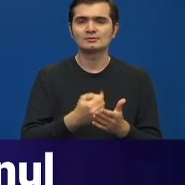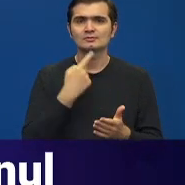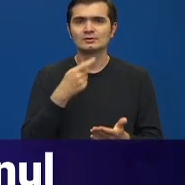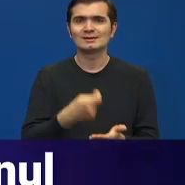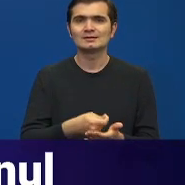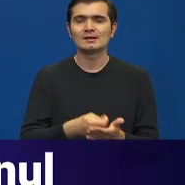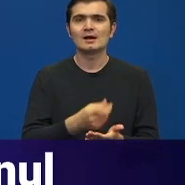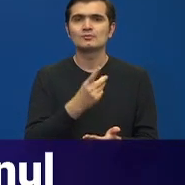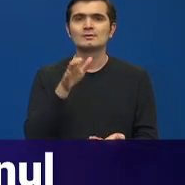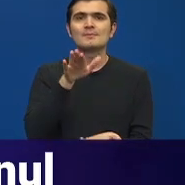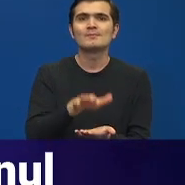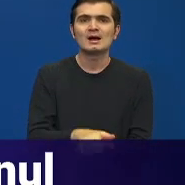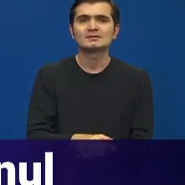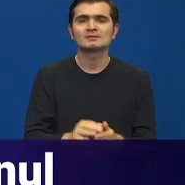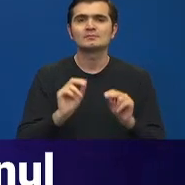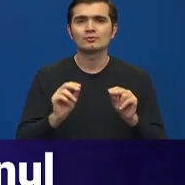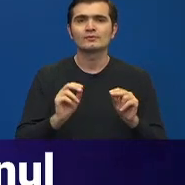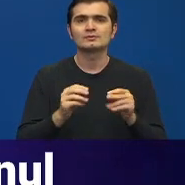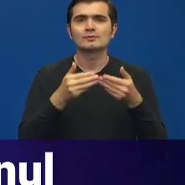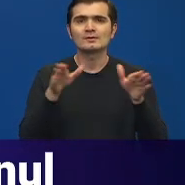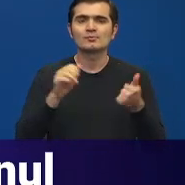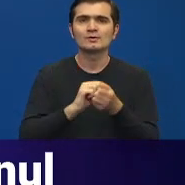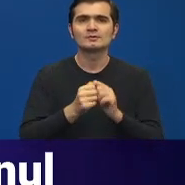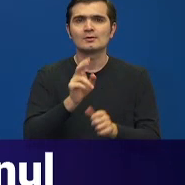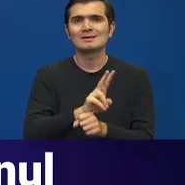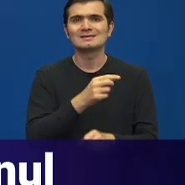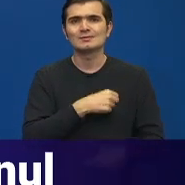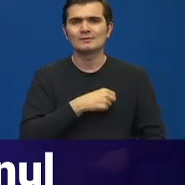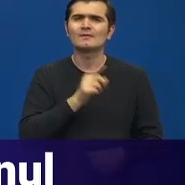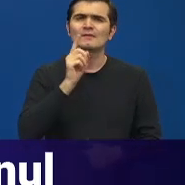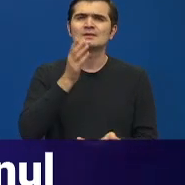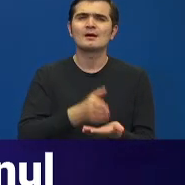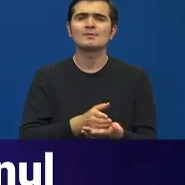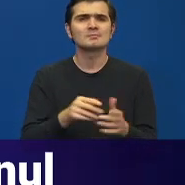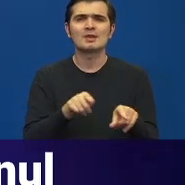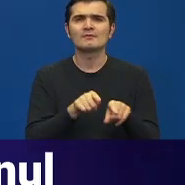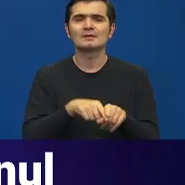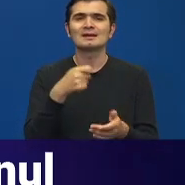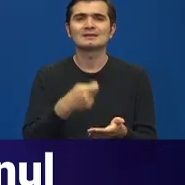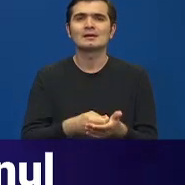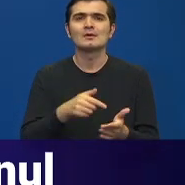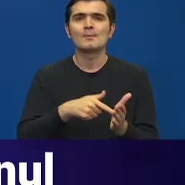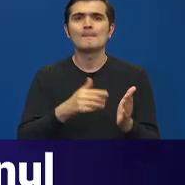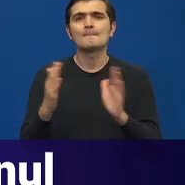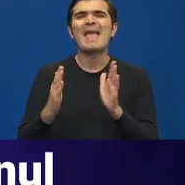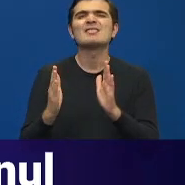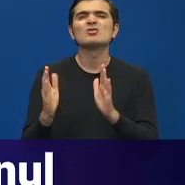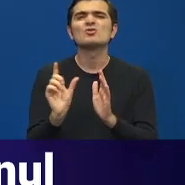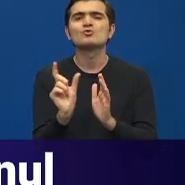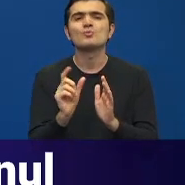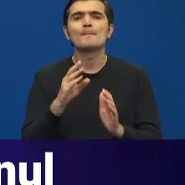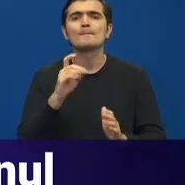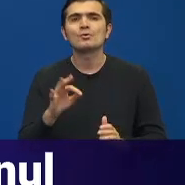salariul de bază al profesorului debutant sau al asistentului universitar va fi stabilit la nivelul salariului mediu brut pe economie,